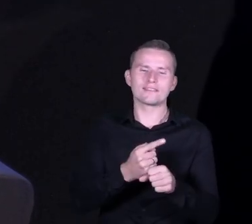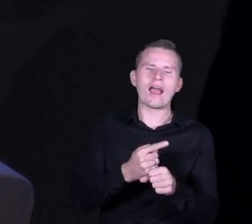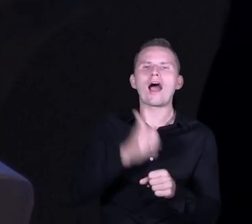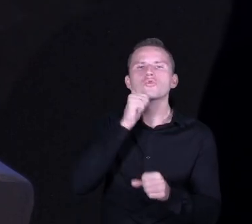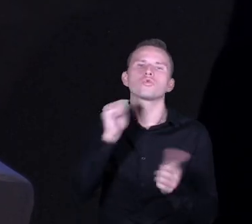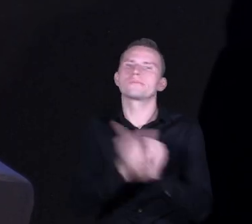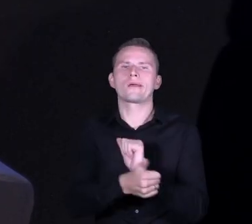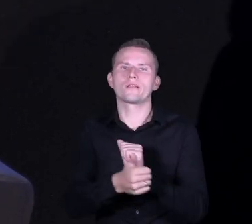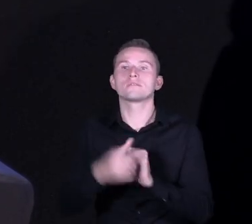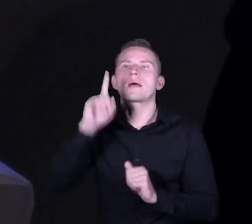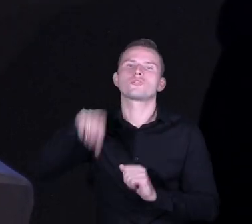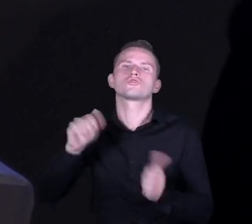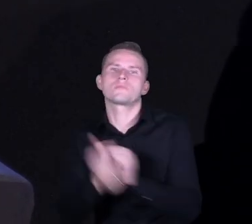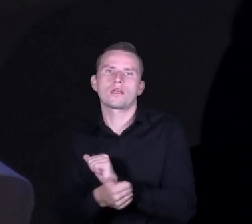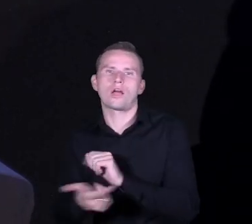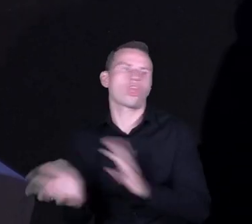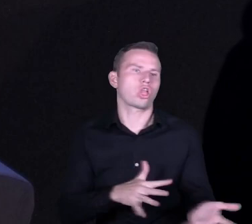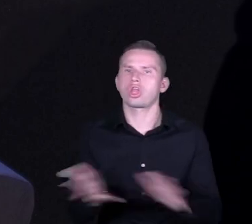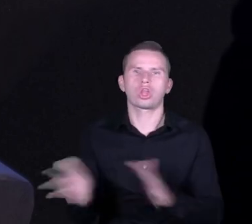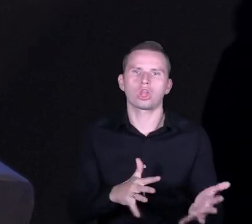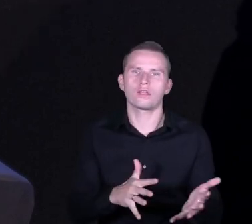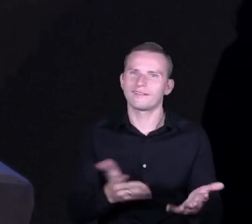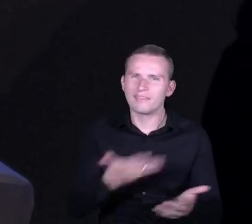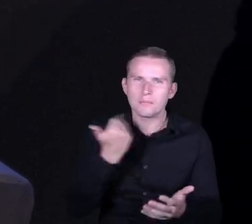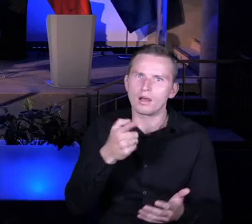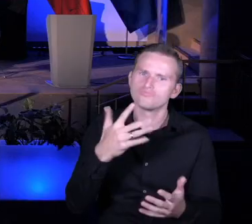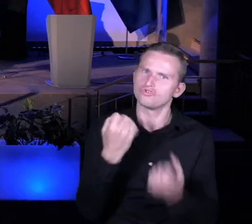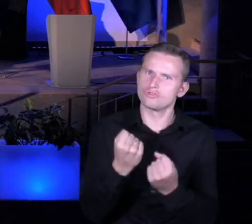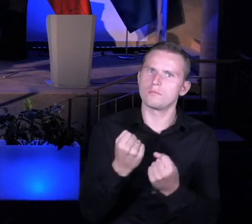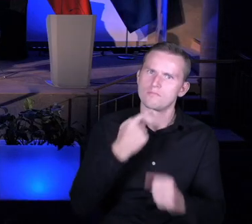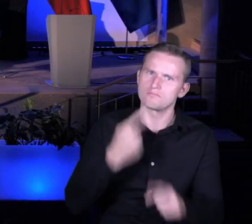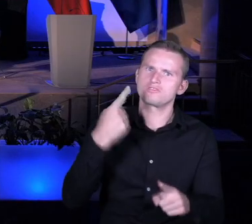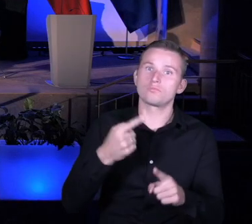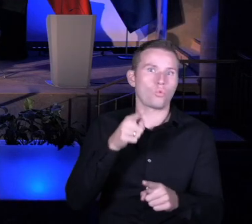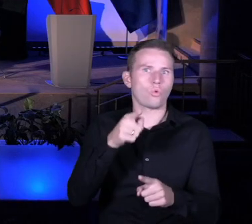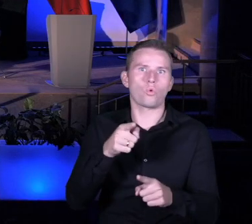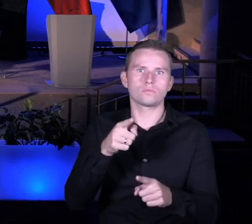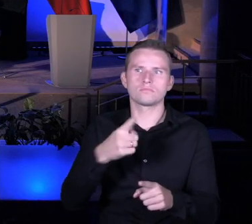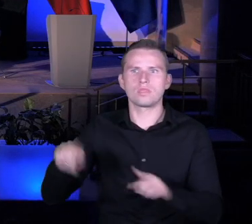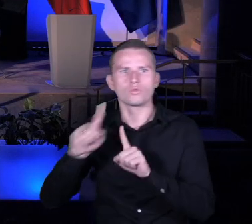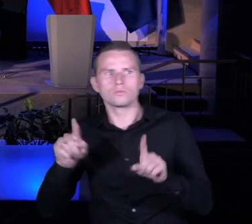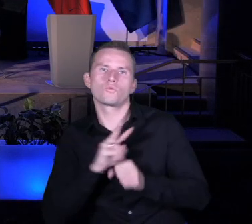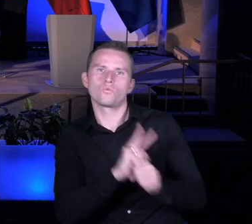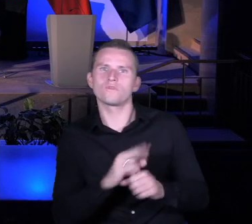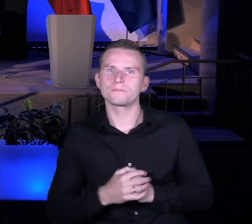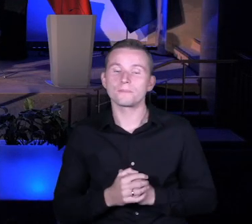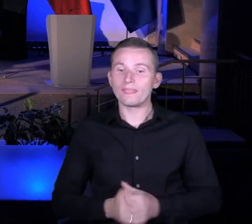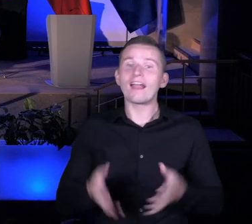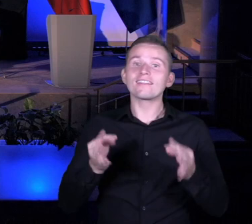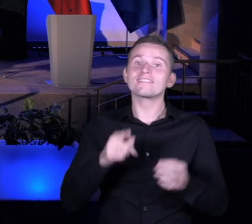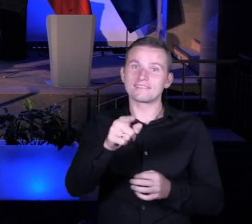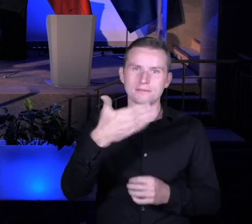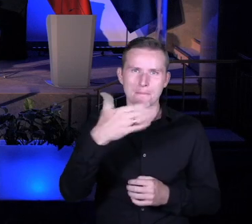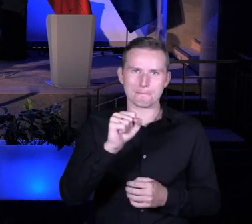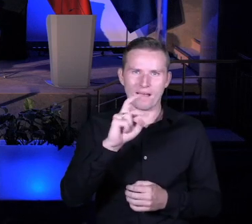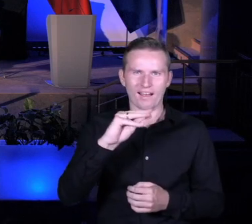najprawdziwsza. Tak, prawda, najprawdziwsza. Marku, no to ty już, jako będziesz prawie kończący, bo to już na czas